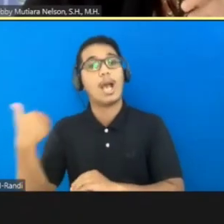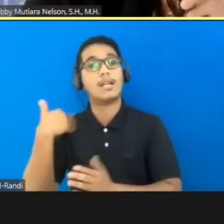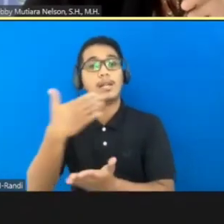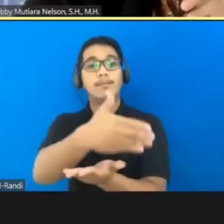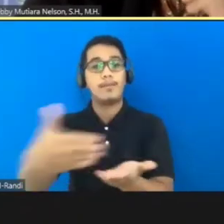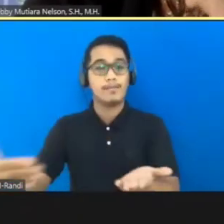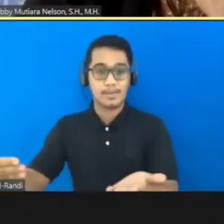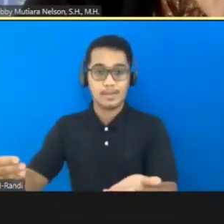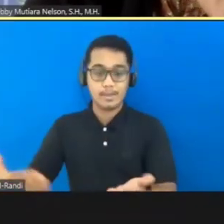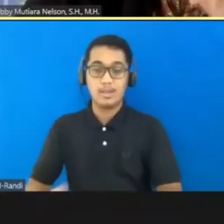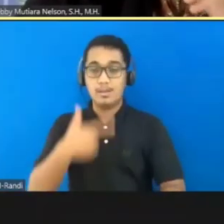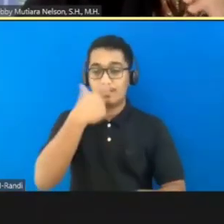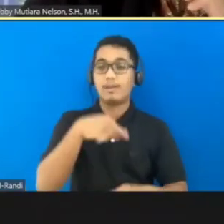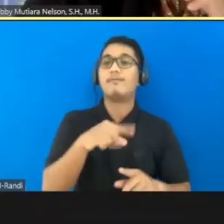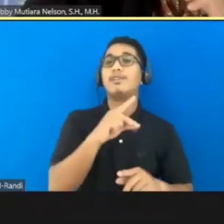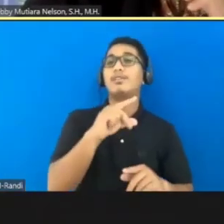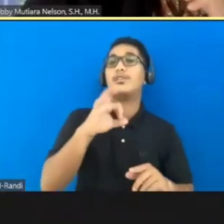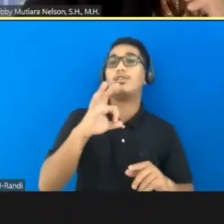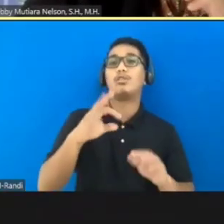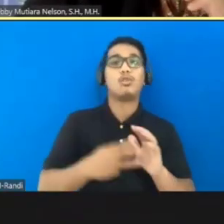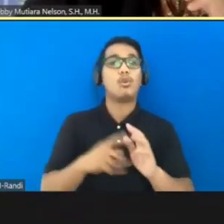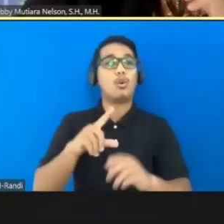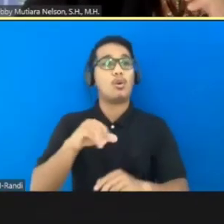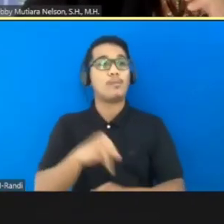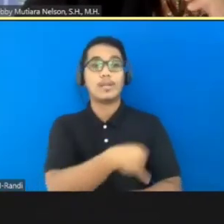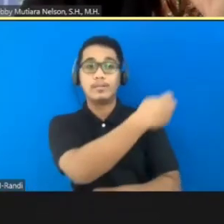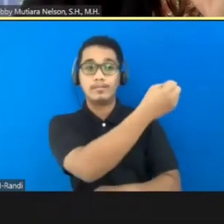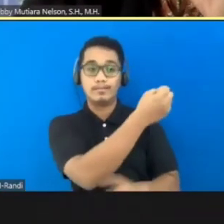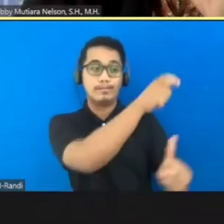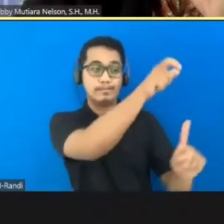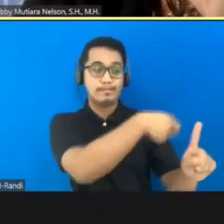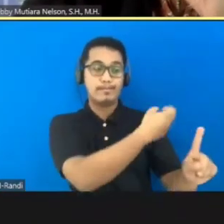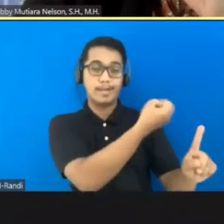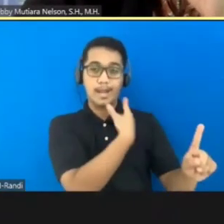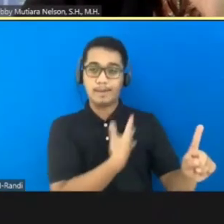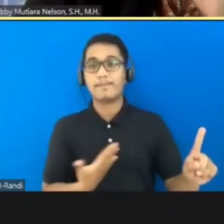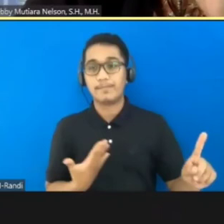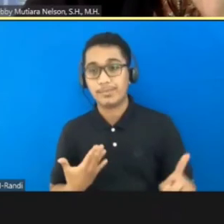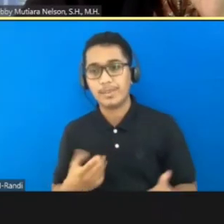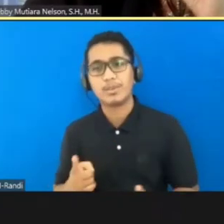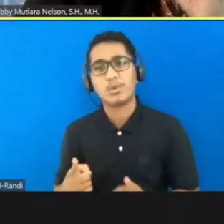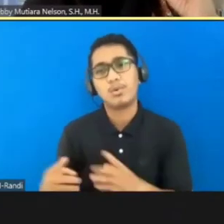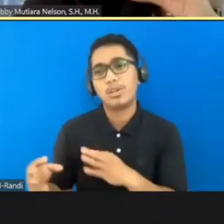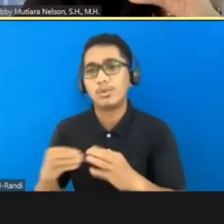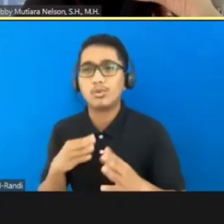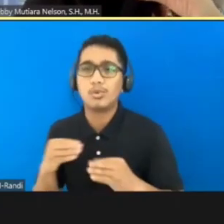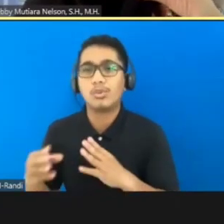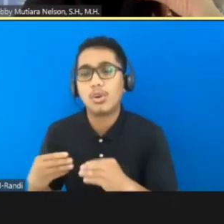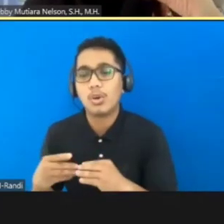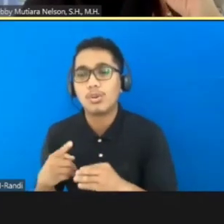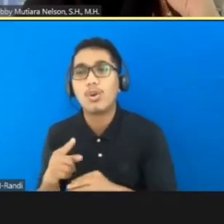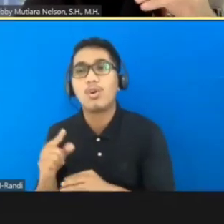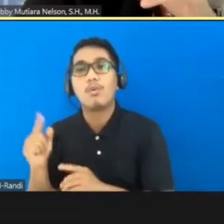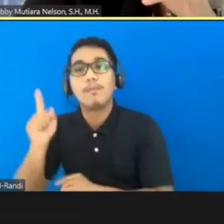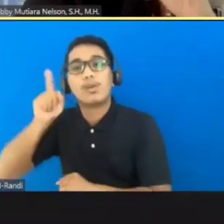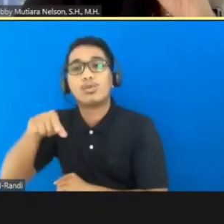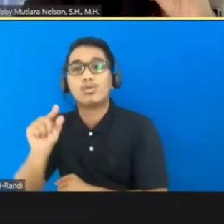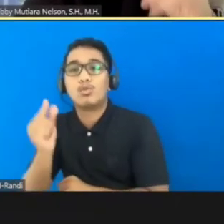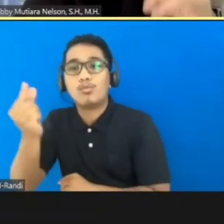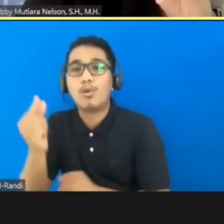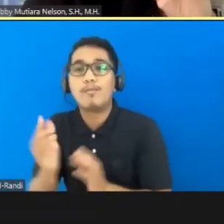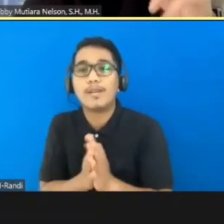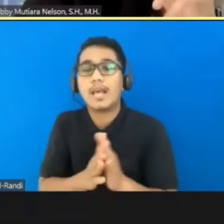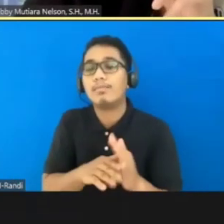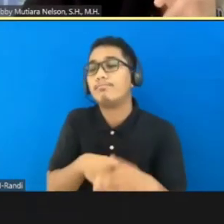Menurut Prof. Romli, dia mengatakan, itu pada hakikatnya merupakan suatu negosiasi antara penuntut umum dan terdakwa. Nah ini harus terlihat